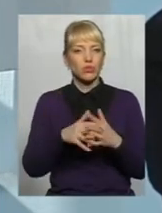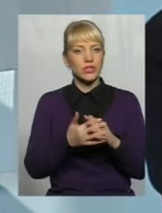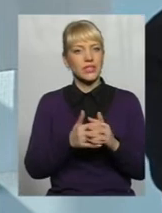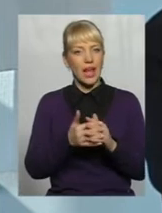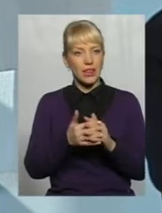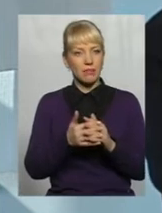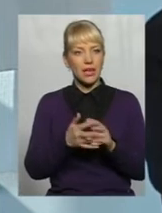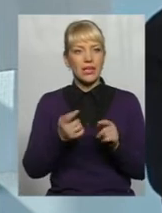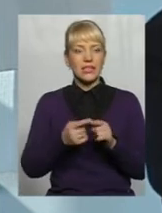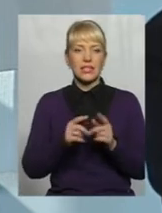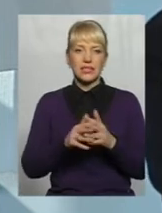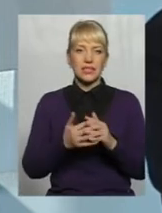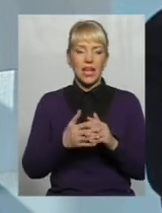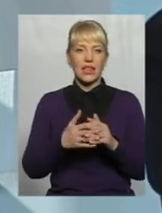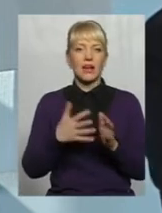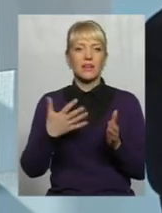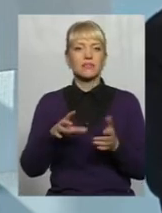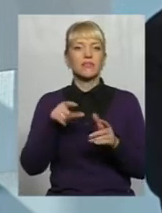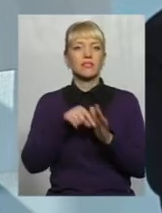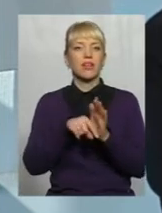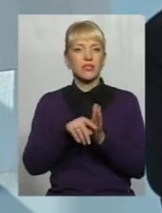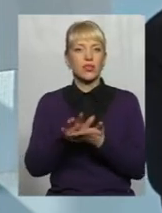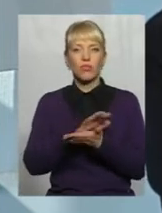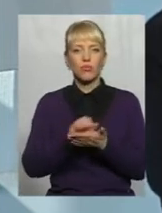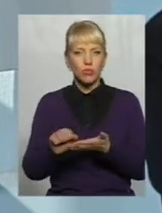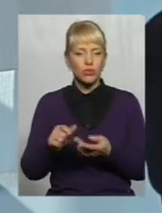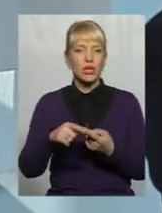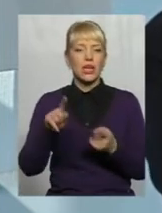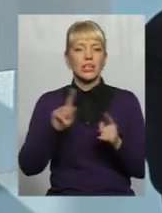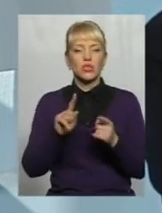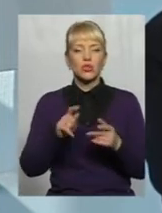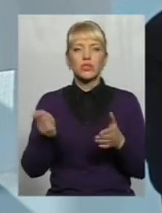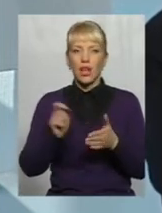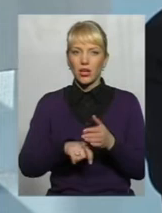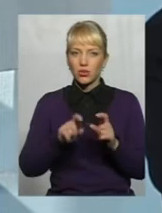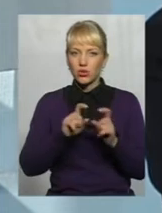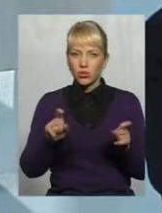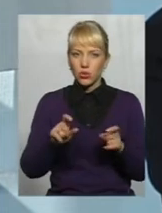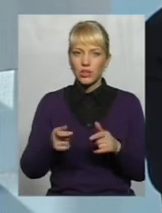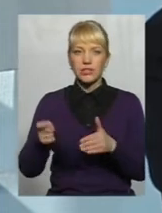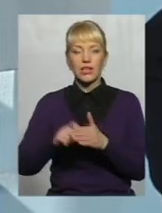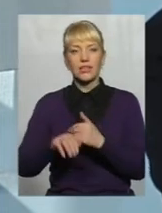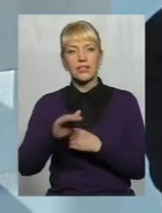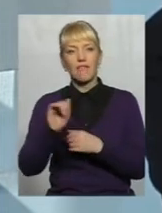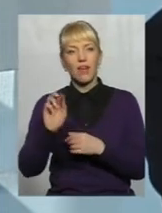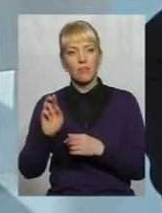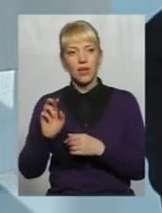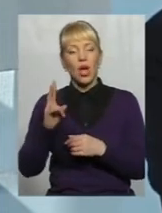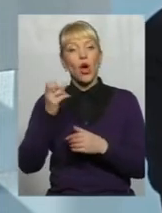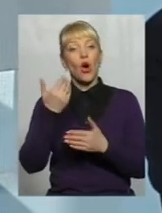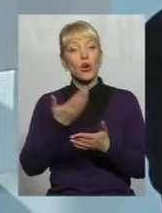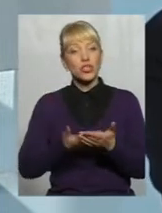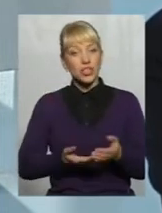Це села помруть, села закриються, школи, закриються фапи І то, що таке інше Хоча, на